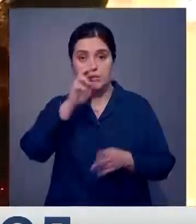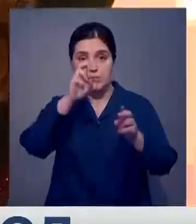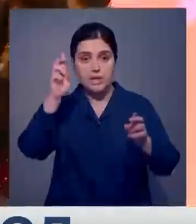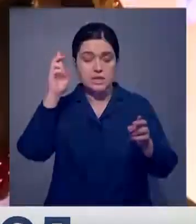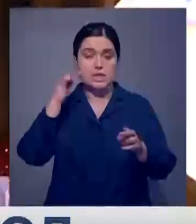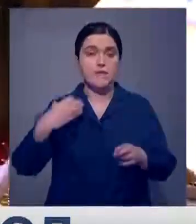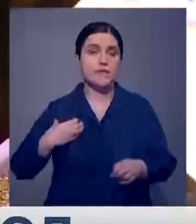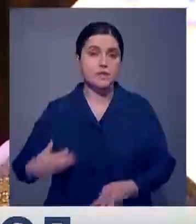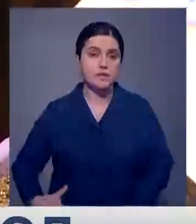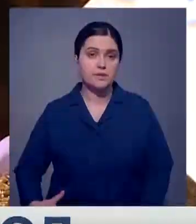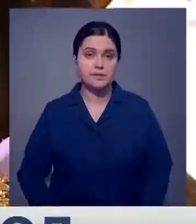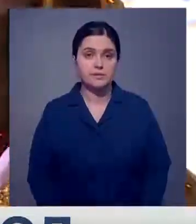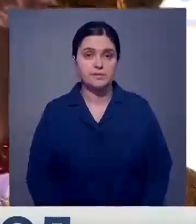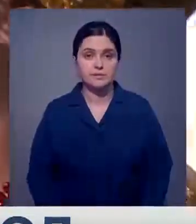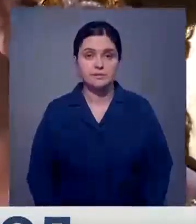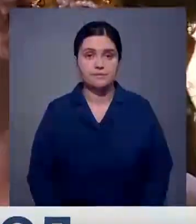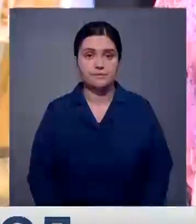России, Бразилии и Франции.